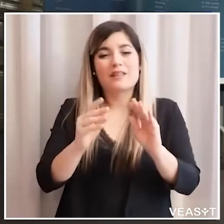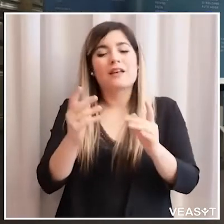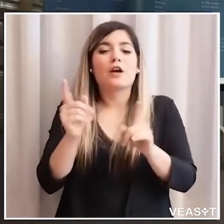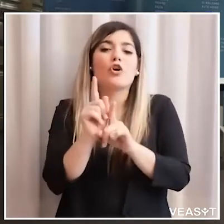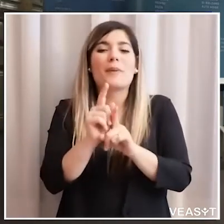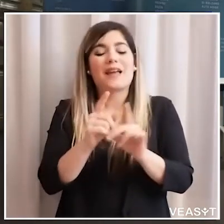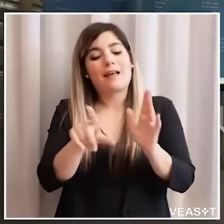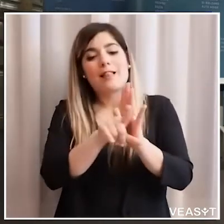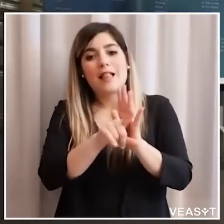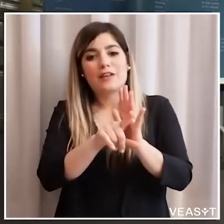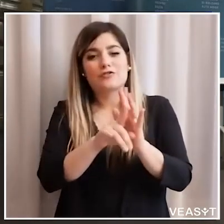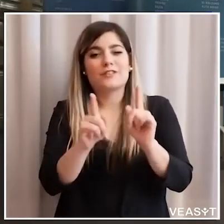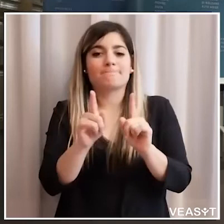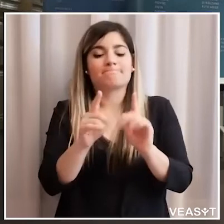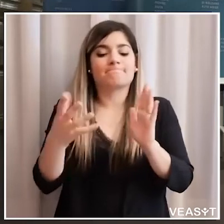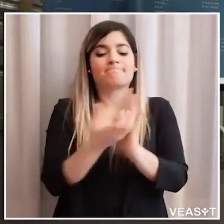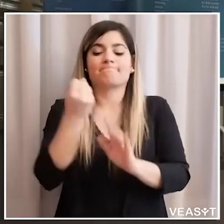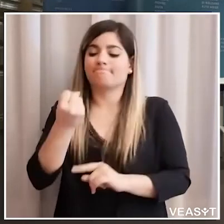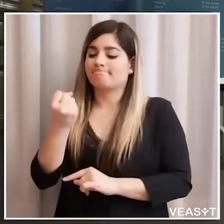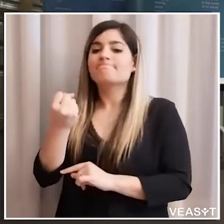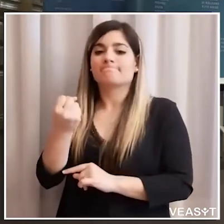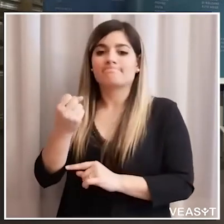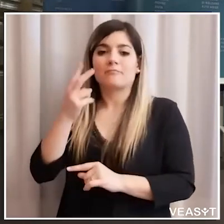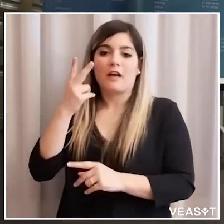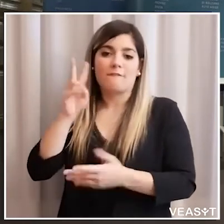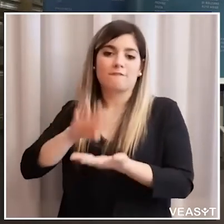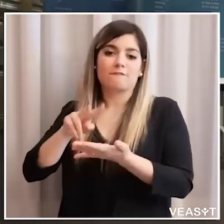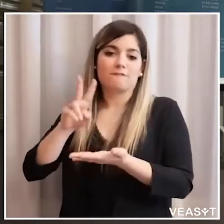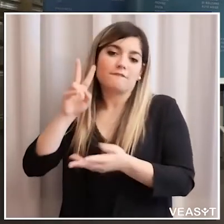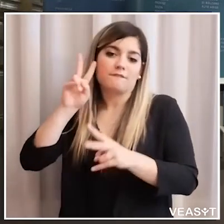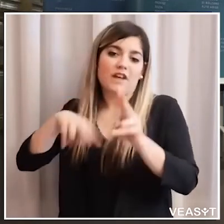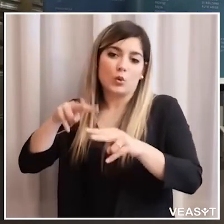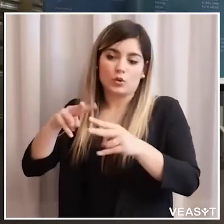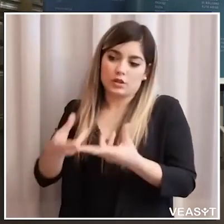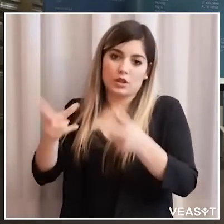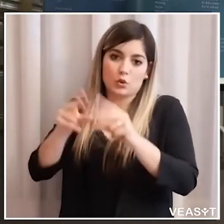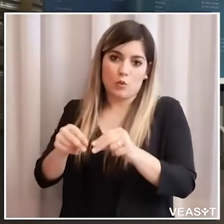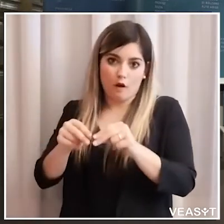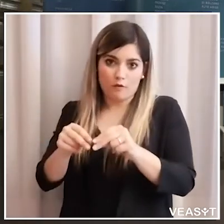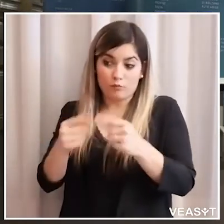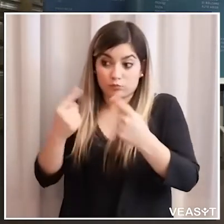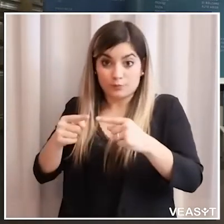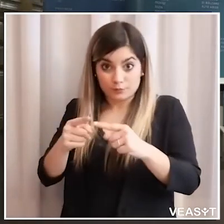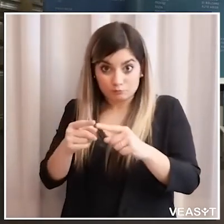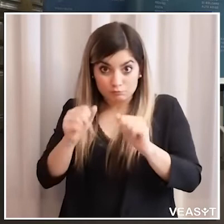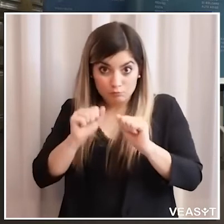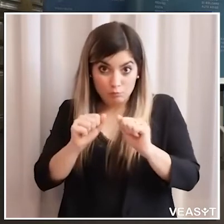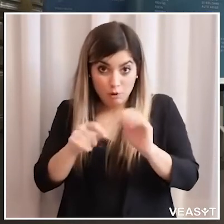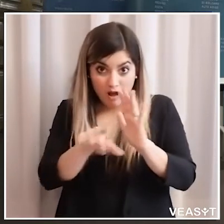'eventuale impugnazione influisce sulla validità sul vigore della legge in sostanza